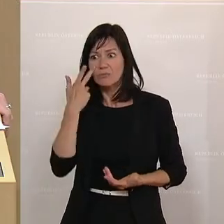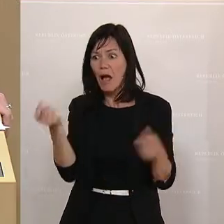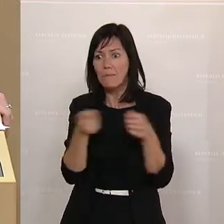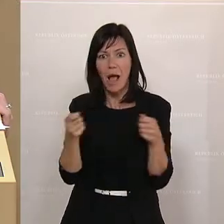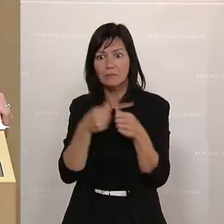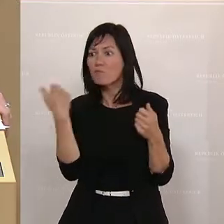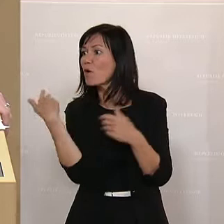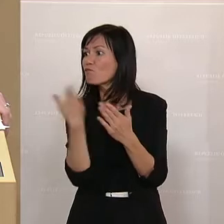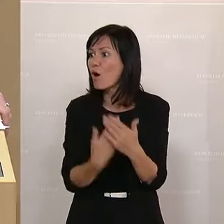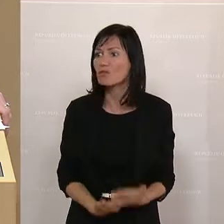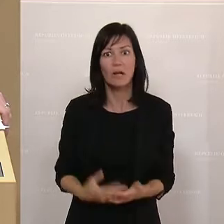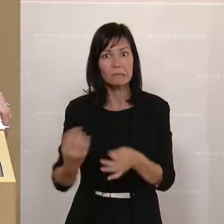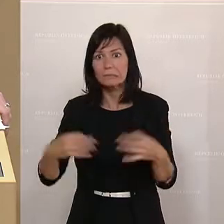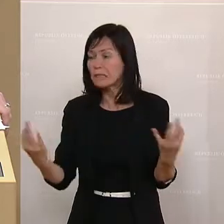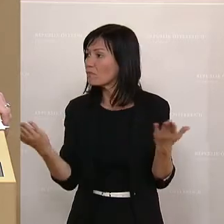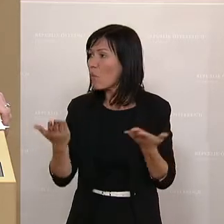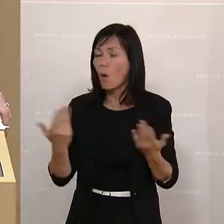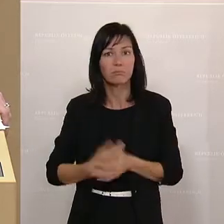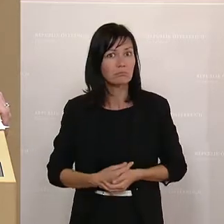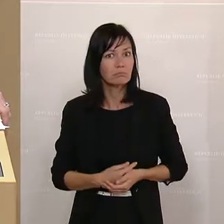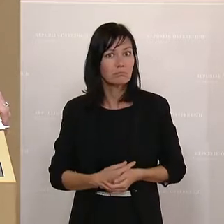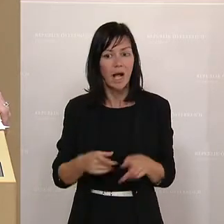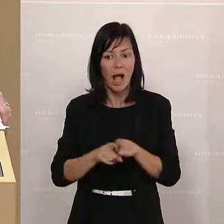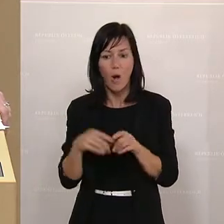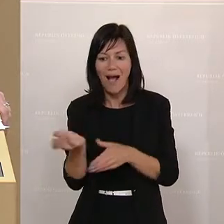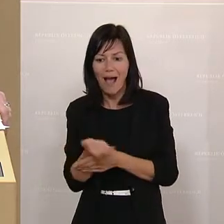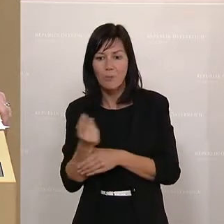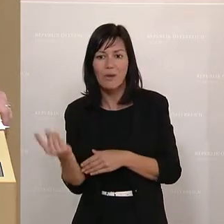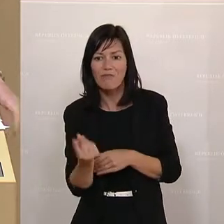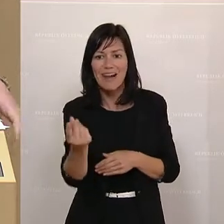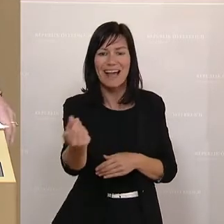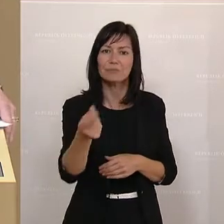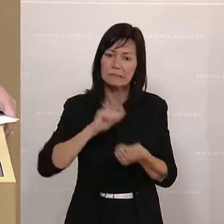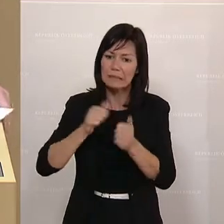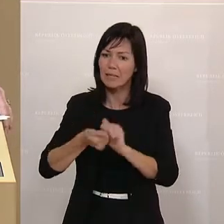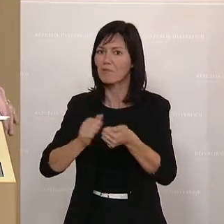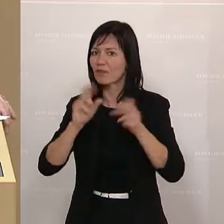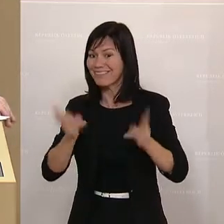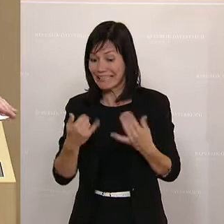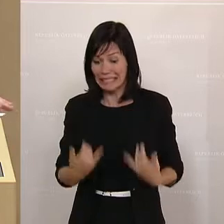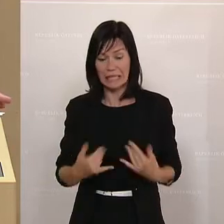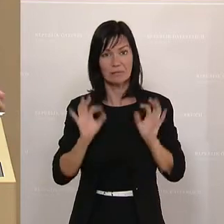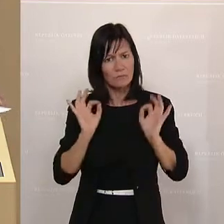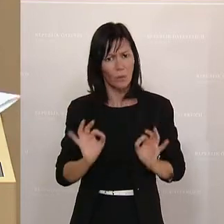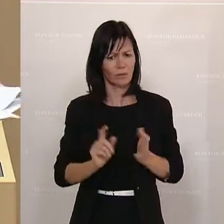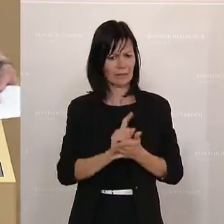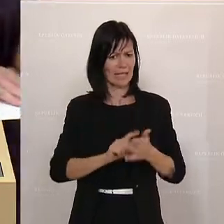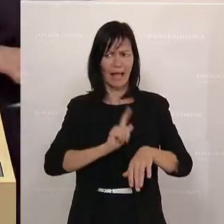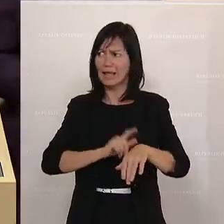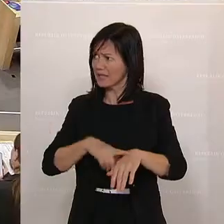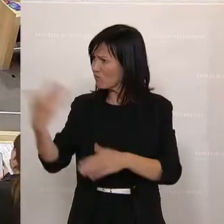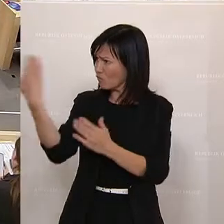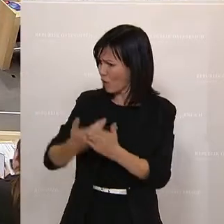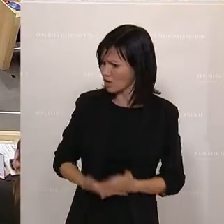Vorschläge? Bekämpfen wir doch wirklich langfristig auch Armut. Jetzt wäre ein guter Zeitpunkt dazu, Vorschläge auf den Tisch zu legen.